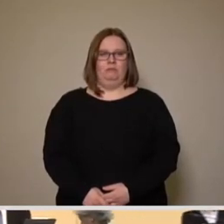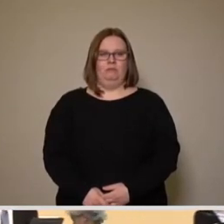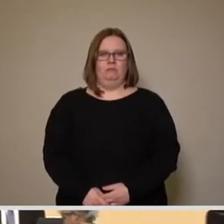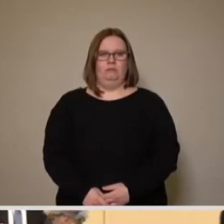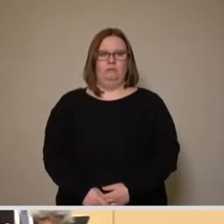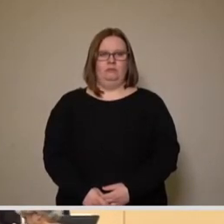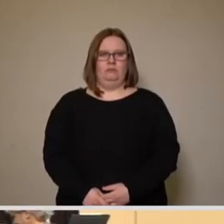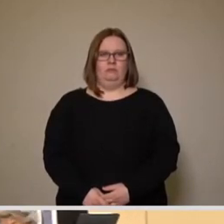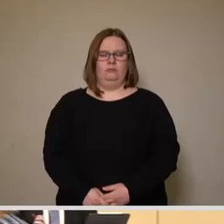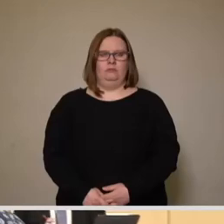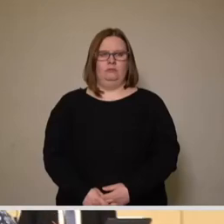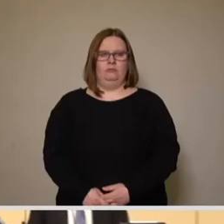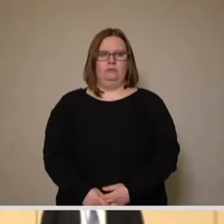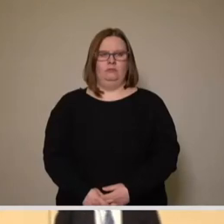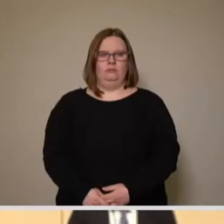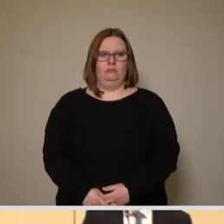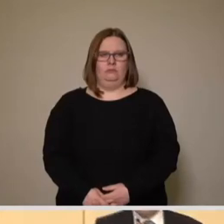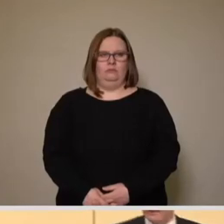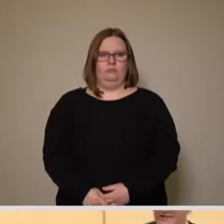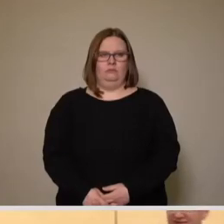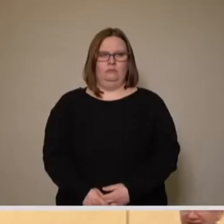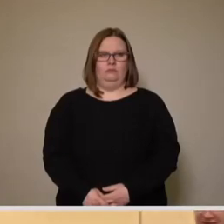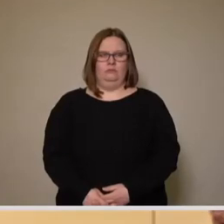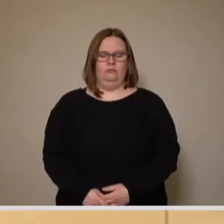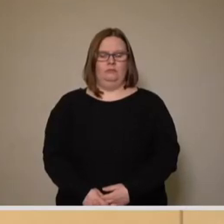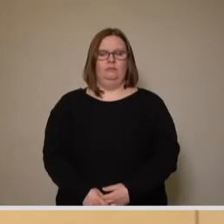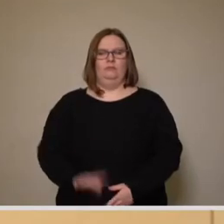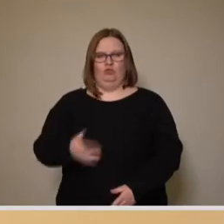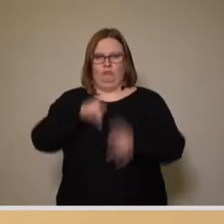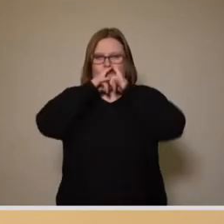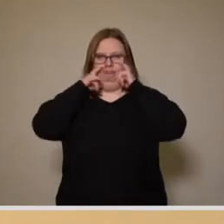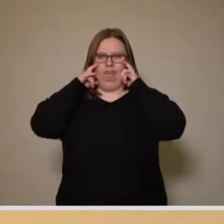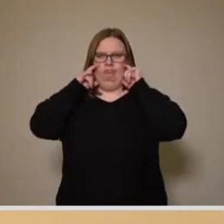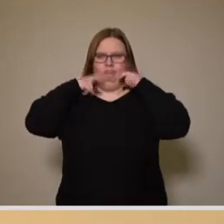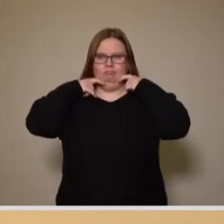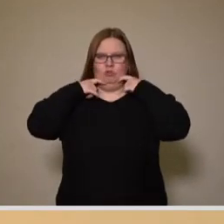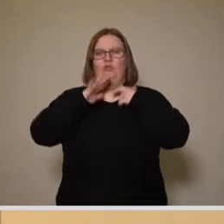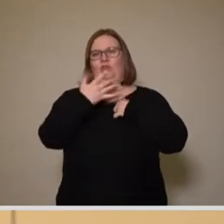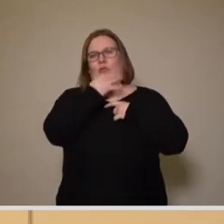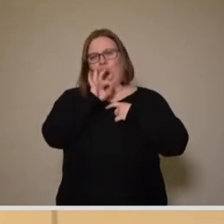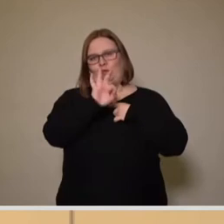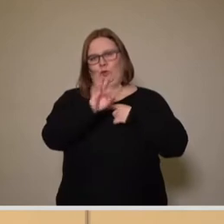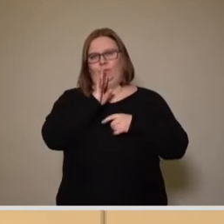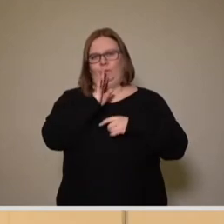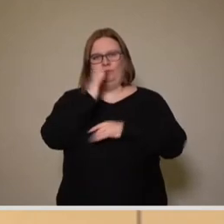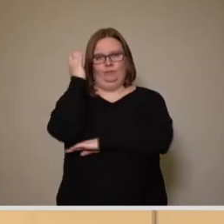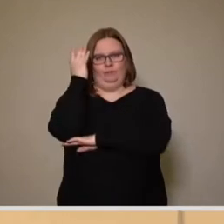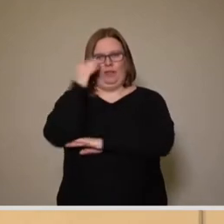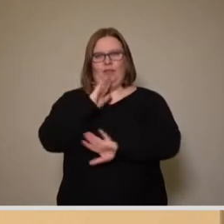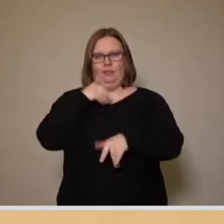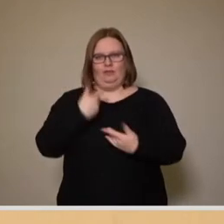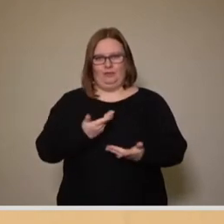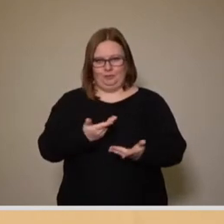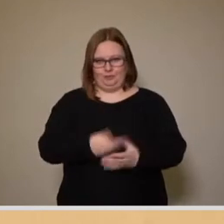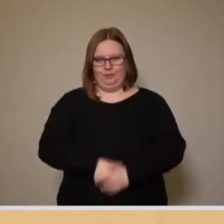das Mikrofon gehört die ersten fünf Minuten Ihnen. Herzlich willkommen und bitte